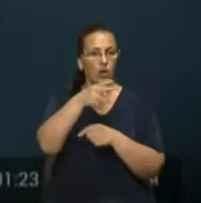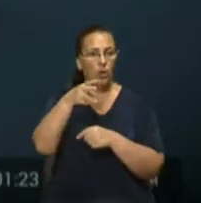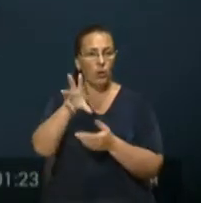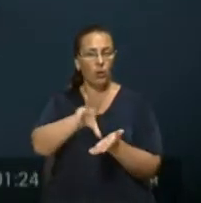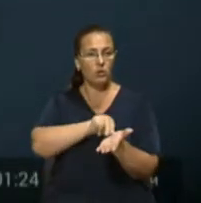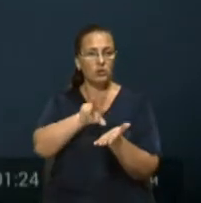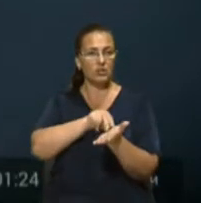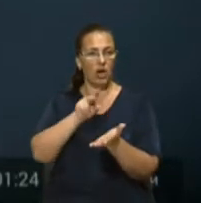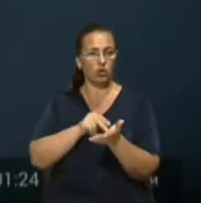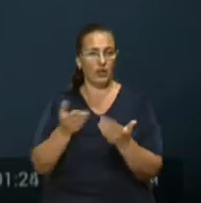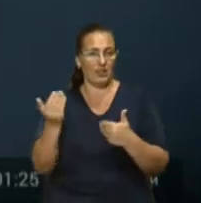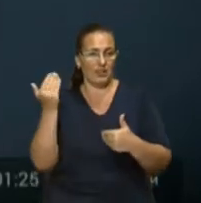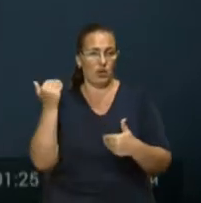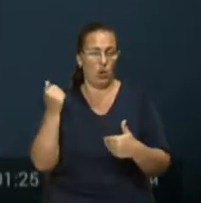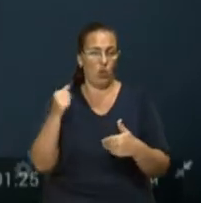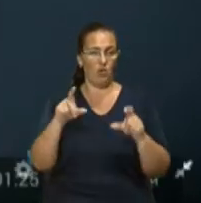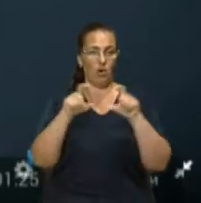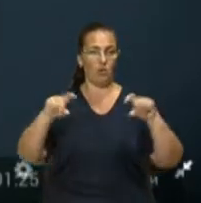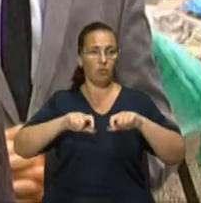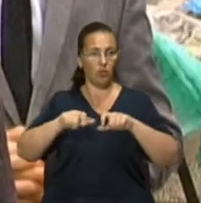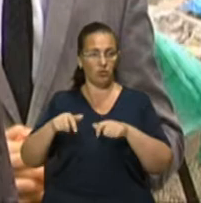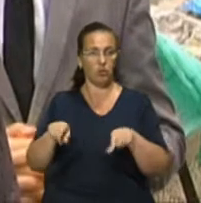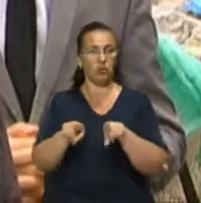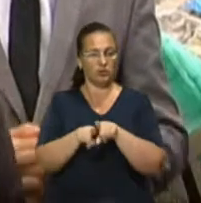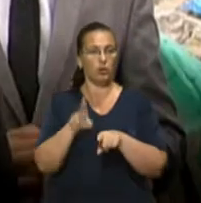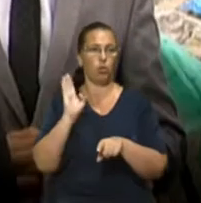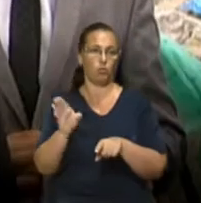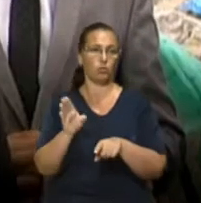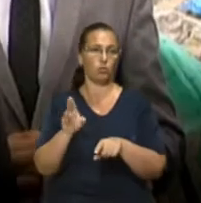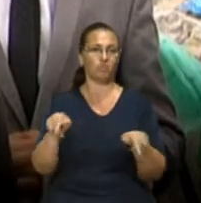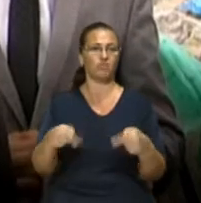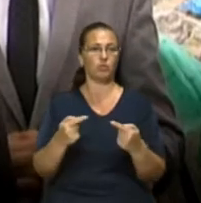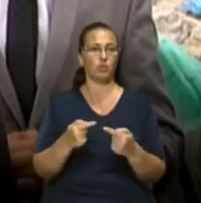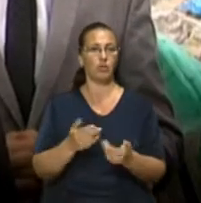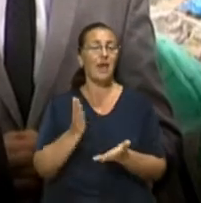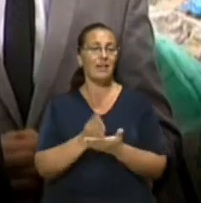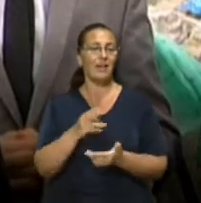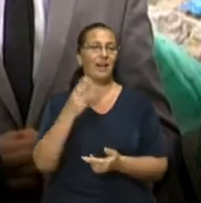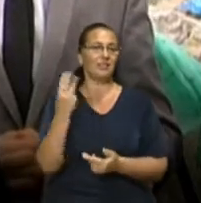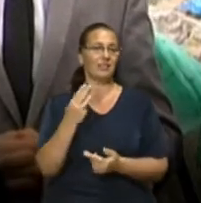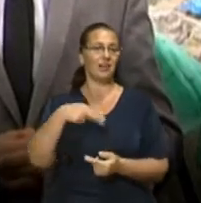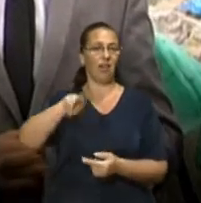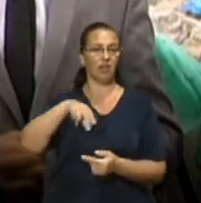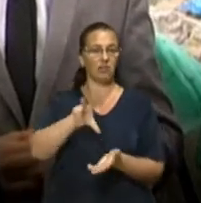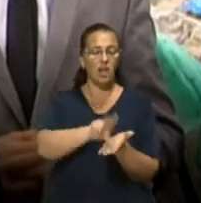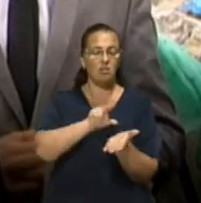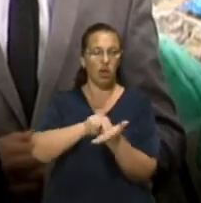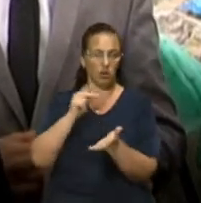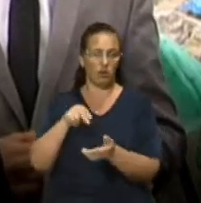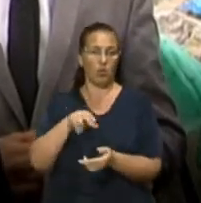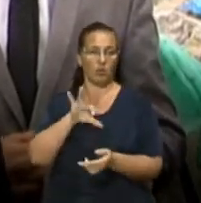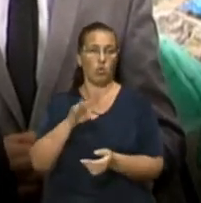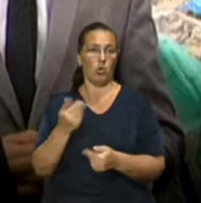Відповідно до таких 3D-сканів і відновлюватимуть мозаїку. Зараз вже, оскільки є 3D-сканування, можна просто по скануванню зробити